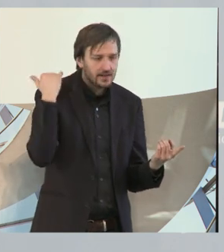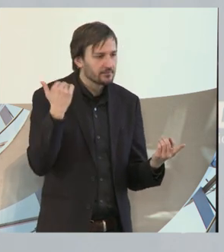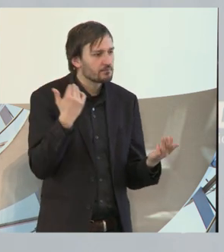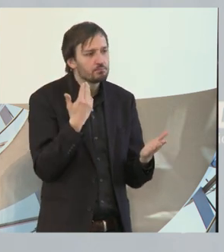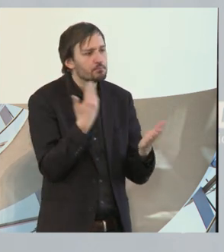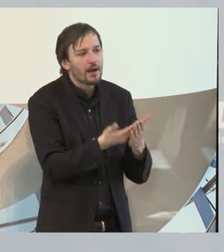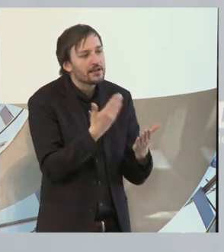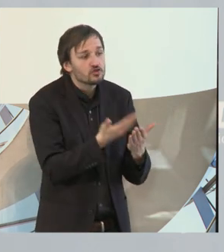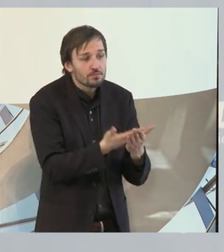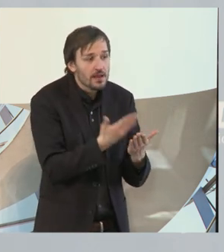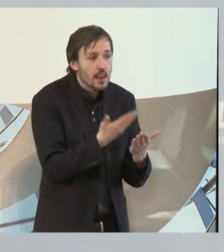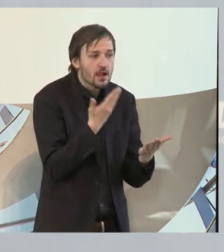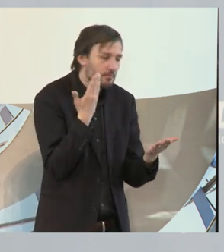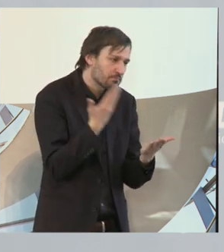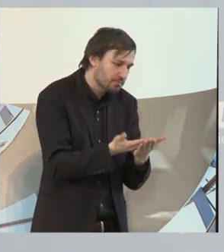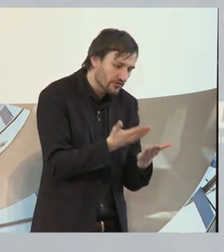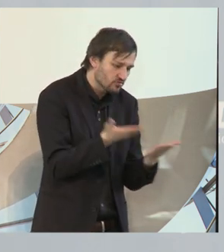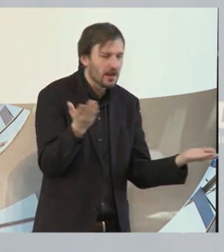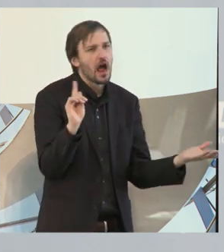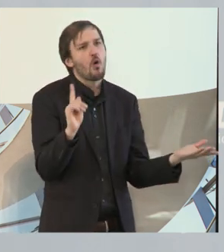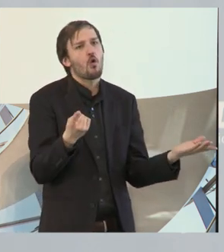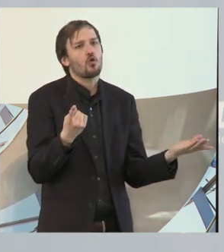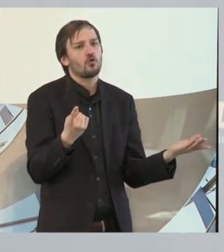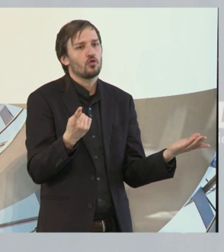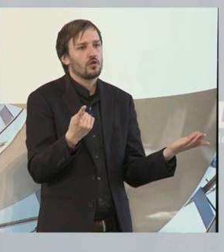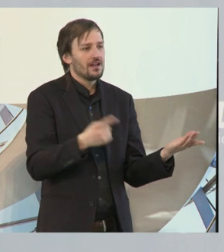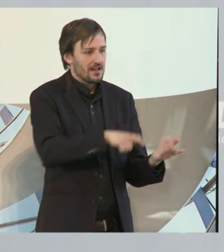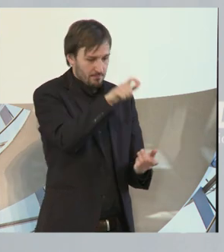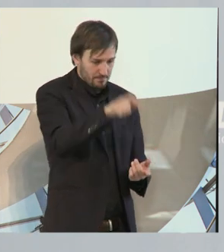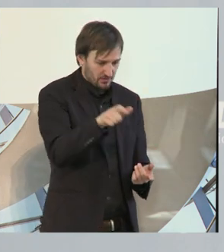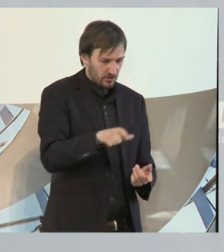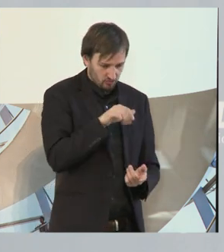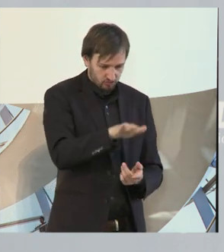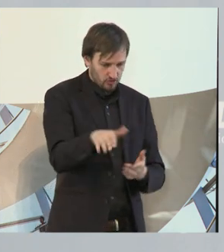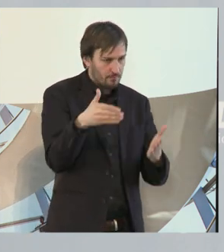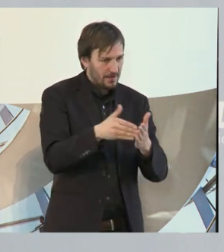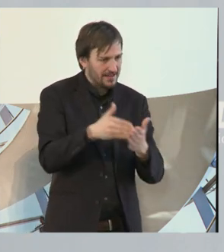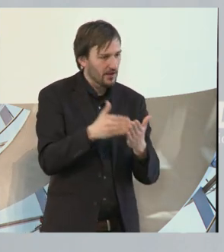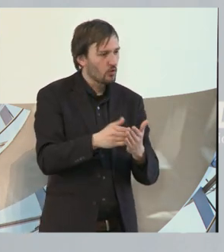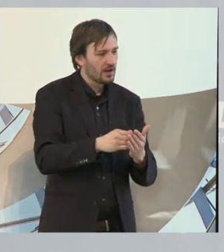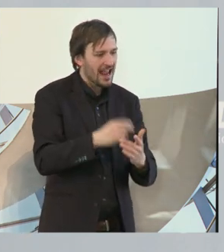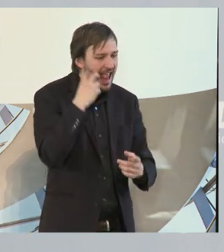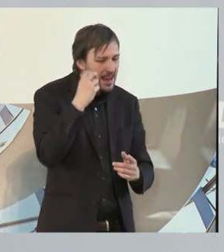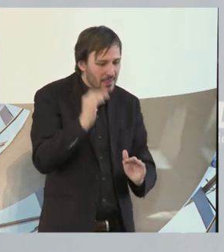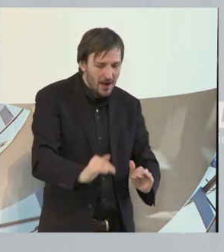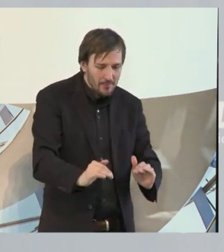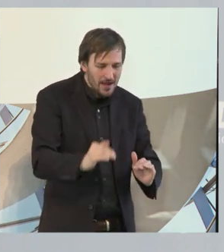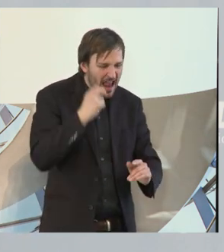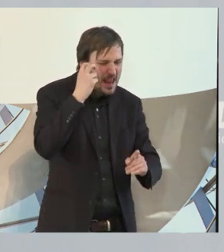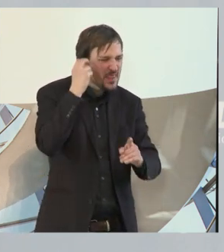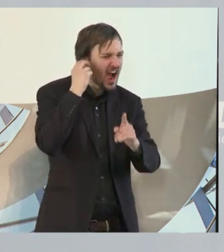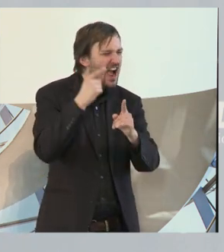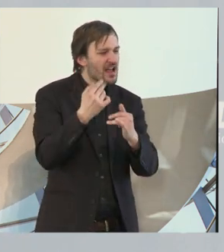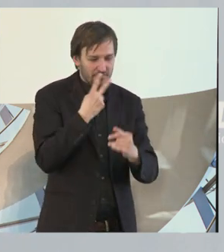auch der Umgang und die Hilfe für Menschen mit Behinderungen ist, wenn sie älter werden. Ich habe eine